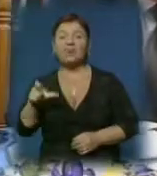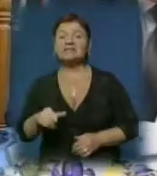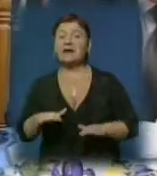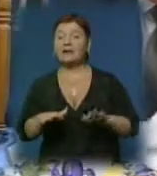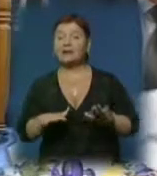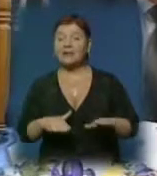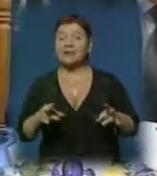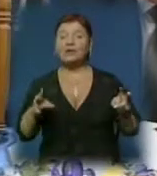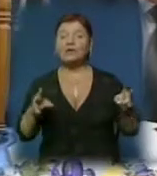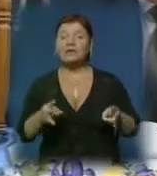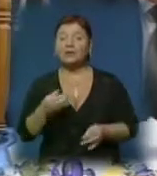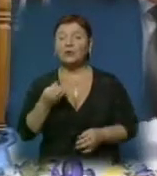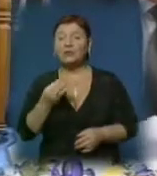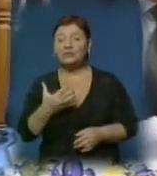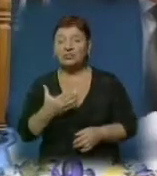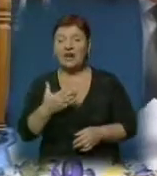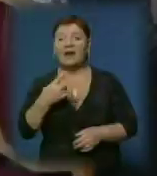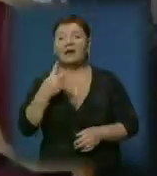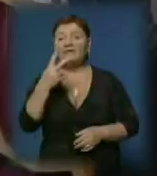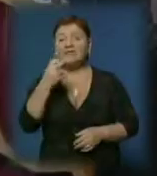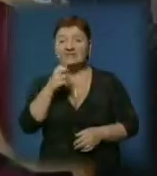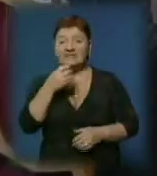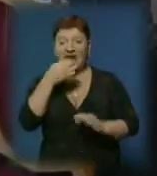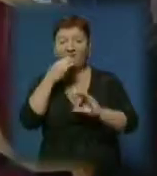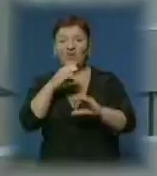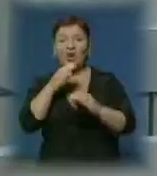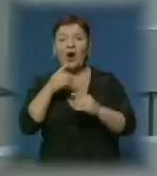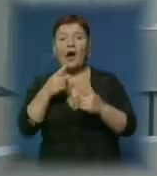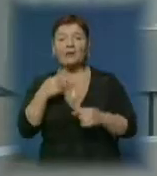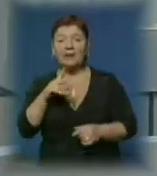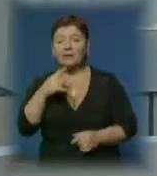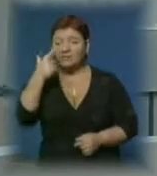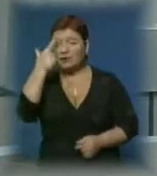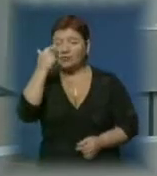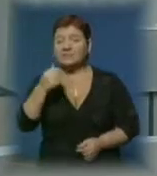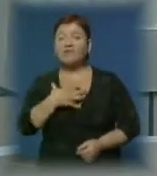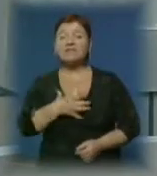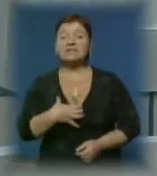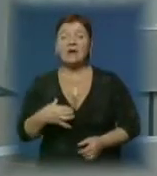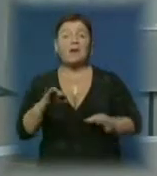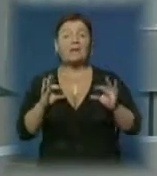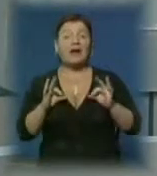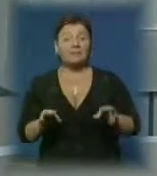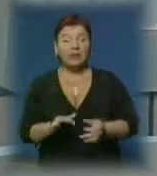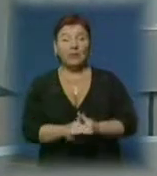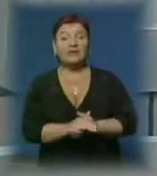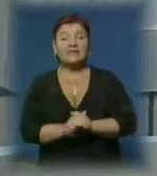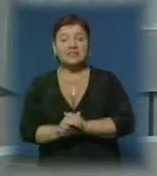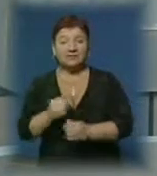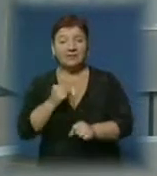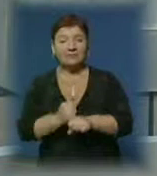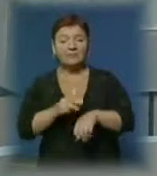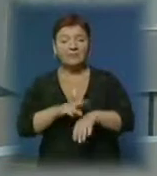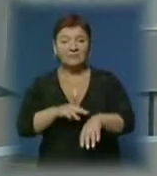місцях необхідно встановити ще щонайменше дві сотні відеокамер. Керівник краю наголосив, важливо правильно організувати роботу дільничних